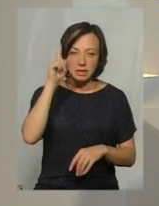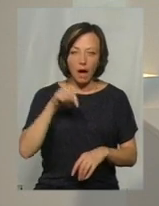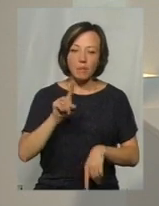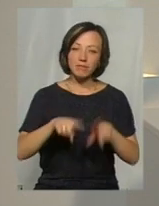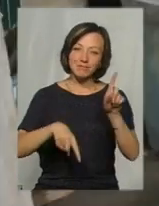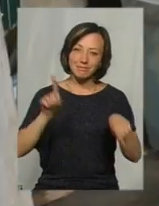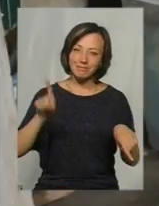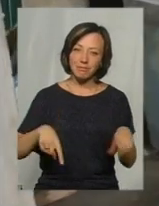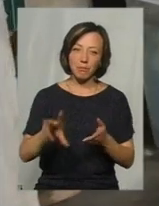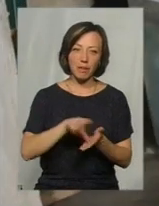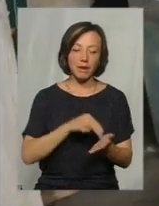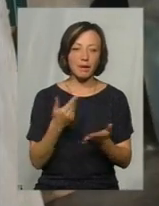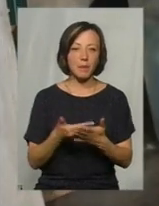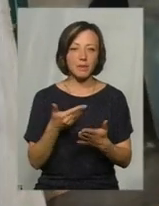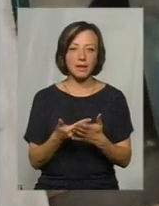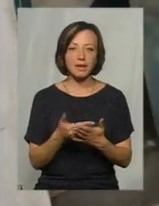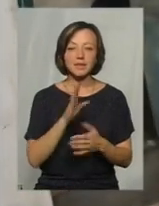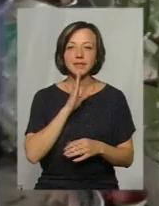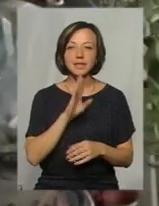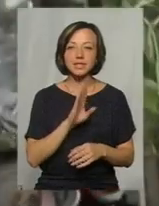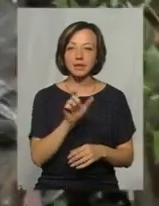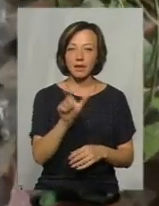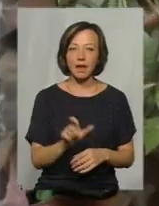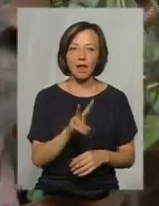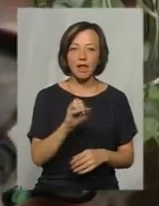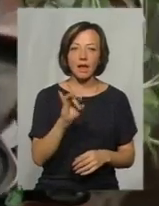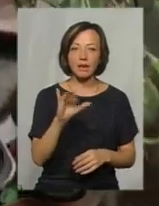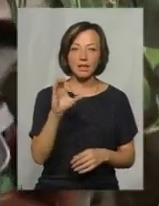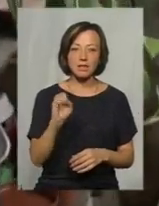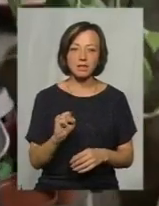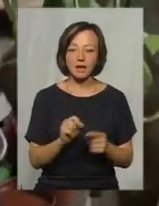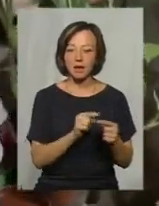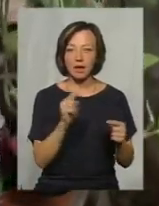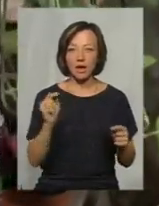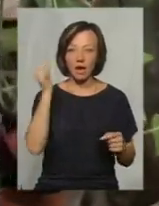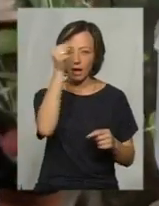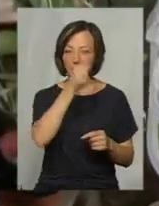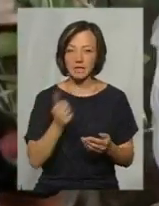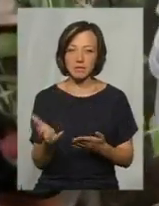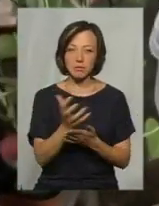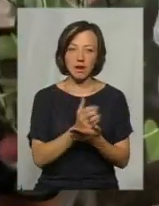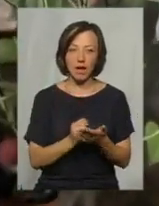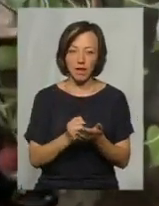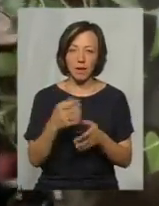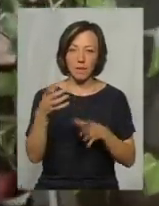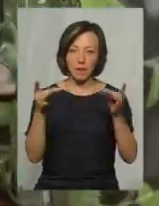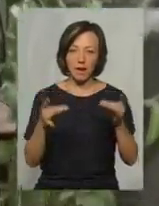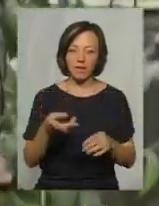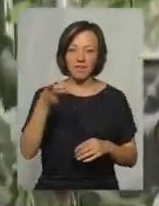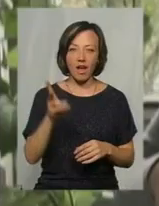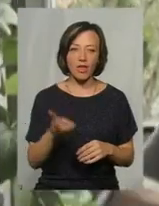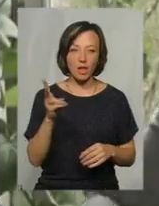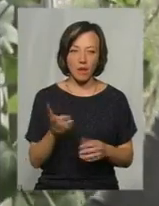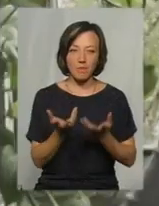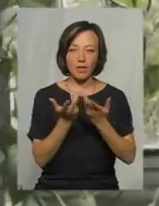приклади. Наприклад, Лариса Черкезова впродовж року збирала цілофанові пакети, вийшло 2 кілограми.